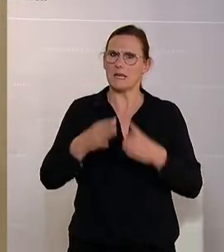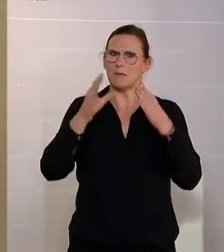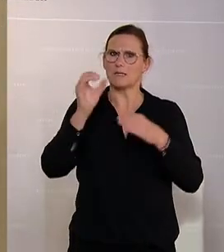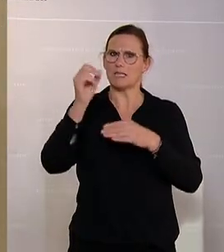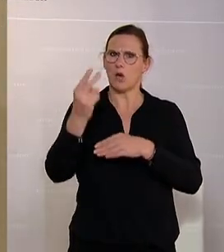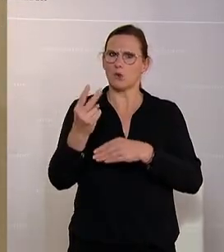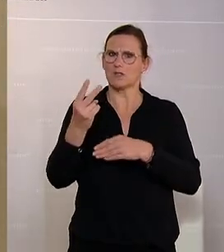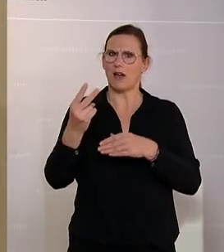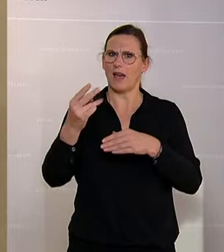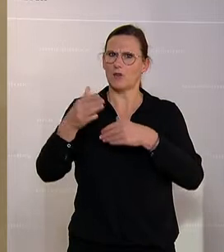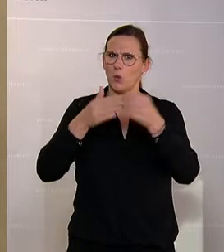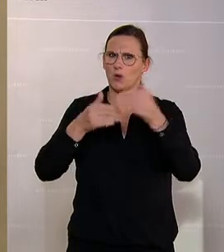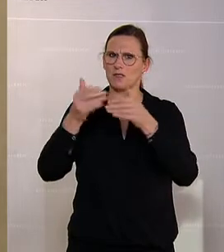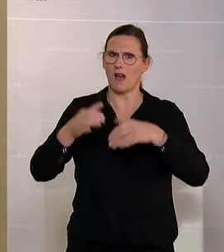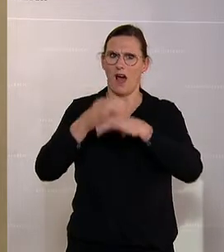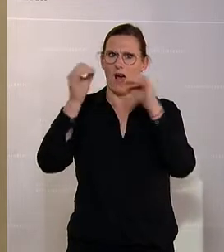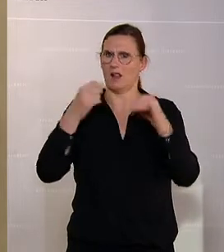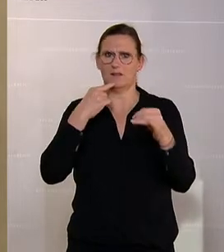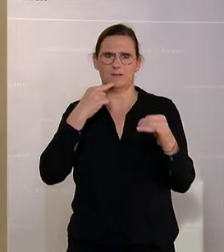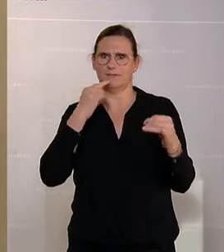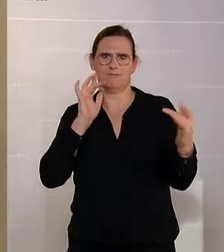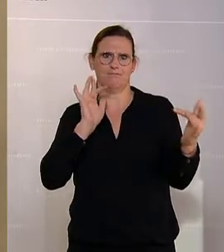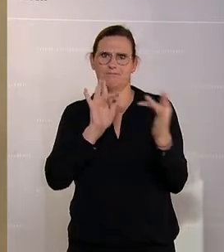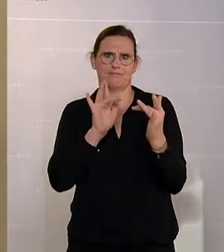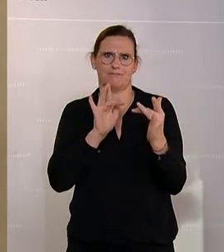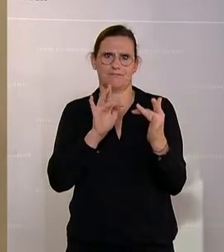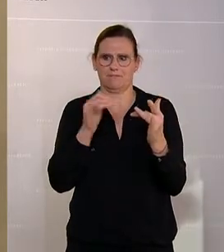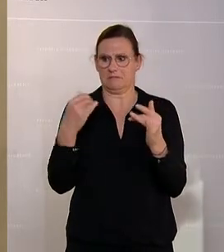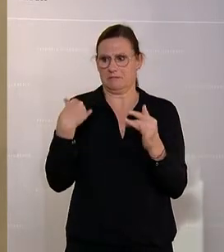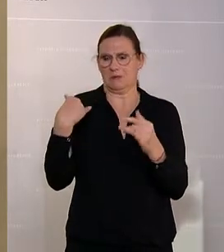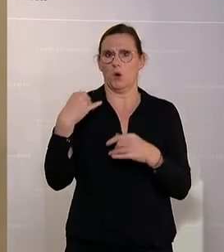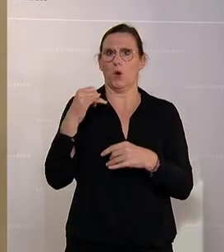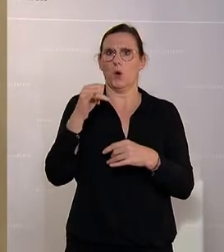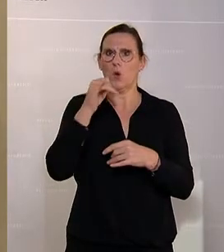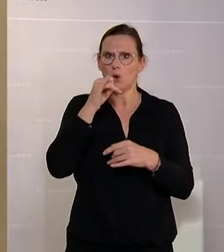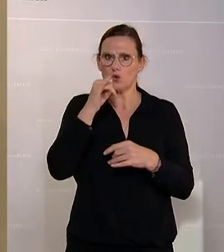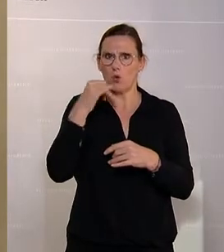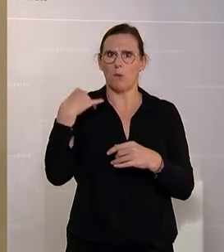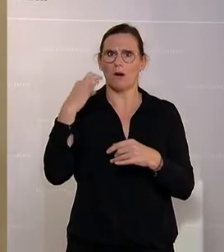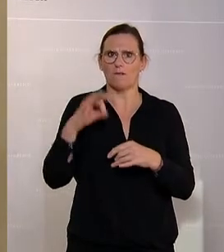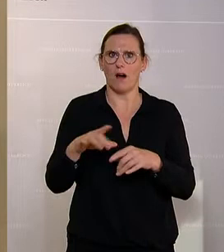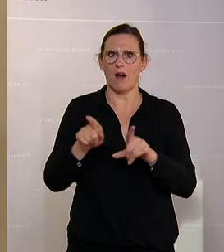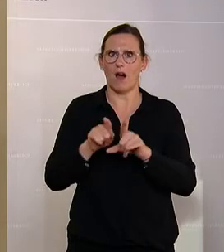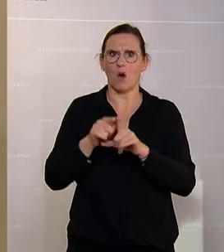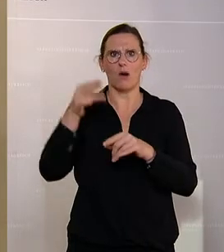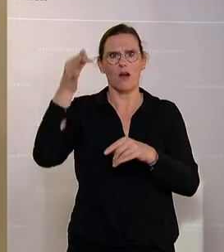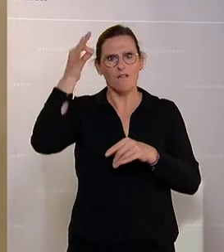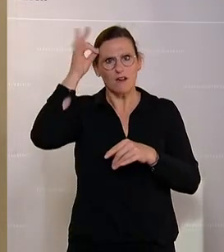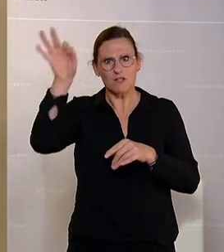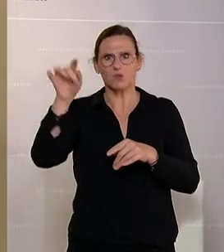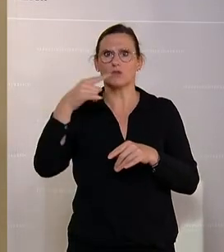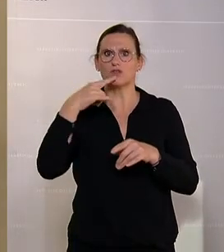sind. Dem muss ich hier widersprechen. Erst im Oktober haben die französischen Medien berichtet, dass im Flemmerville das Treibhausgas